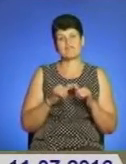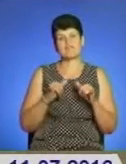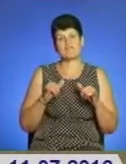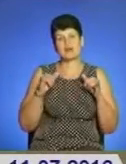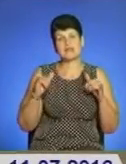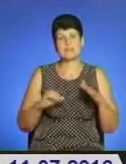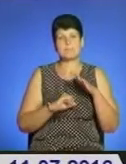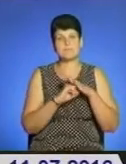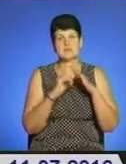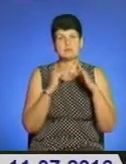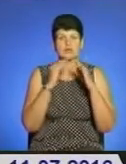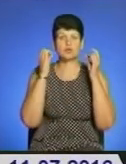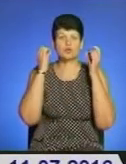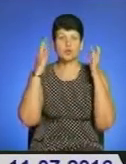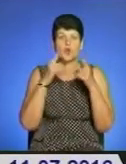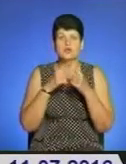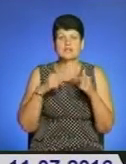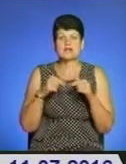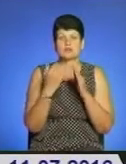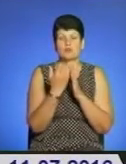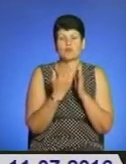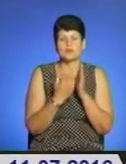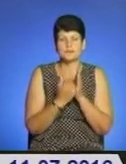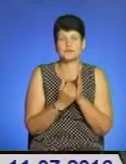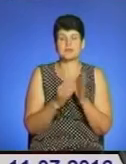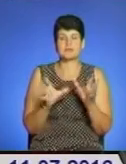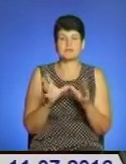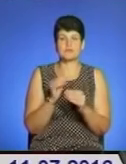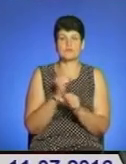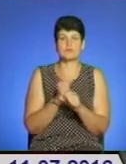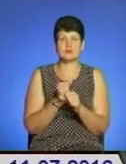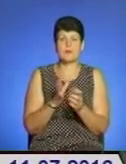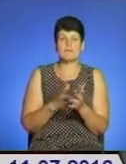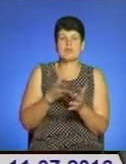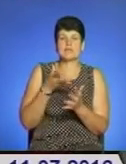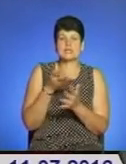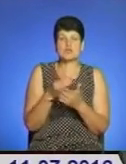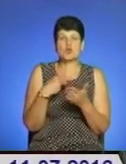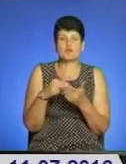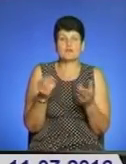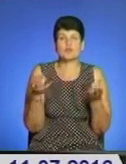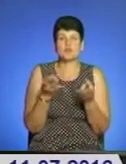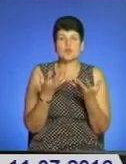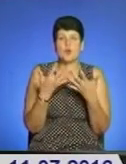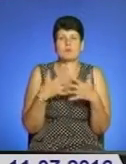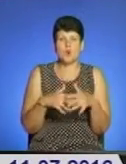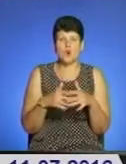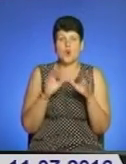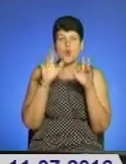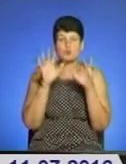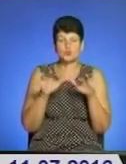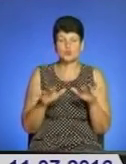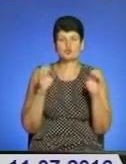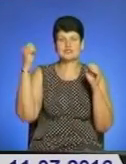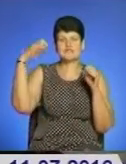будинків культури. Організатори програми транскордонного співробітництва профінансували купівлю необхідного обладнання, комп'ютерну, світлову та